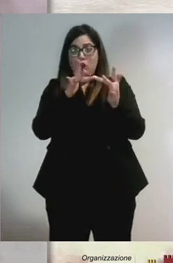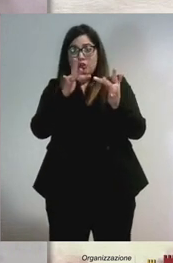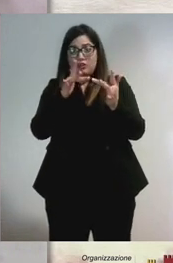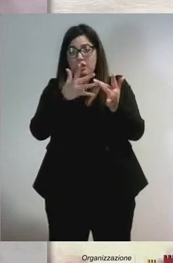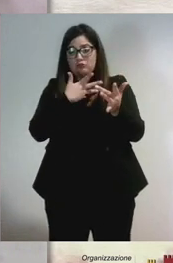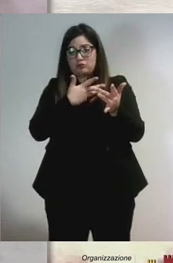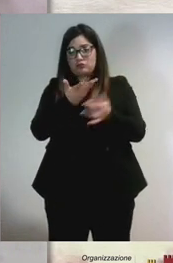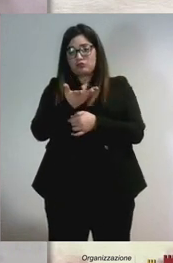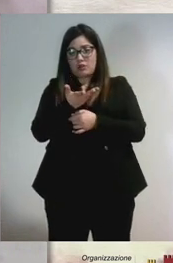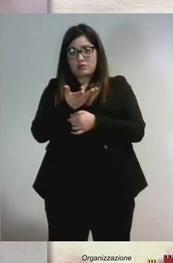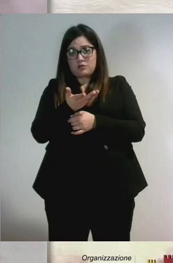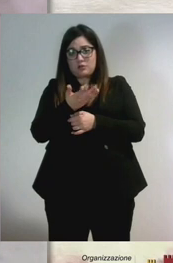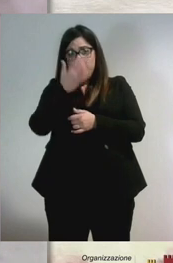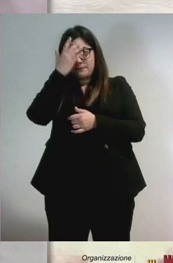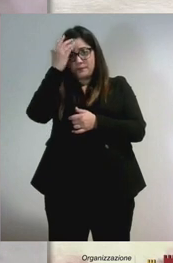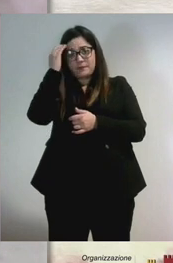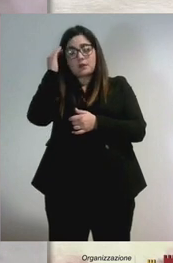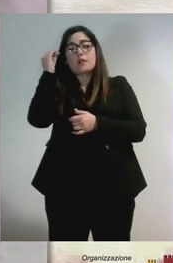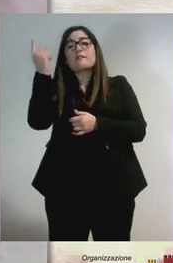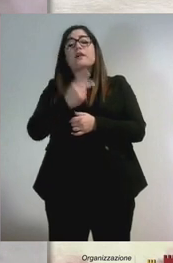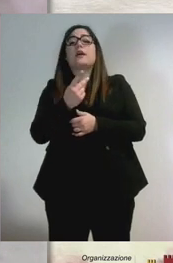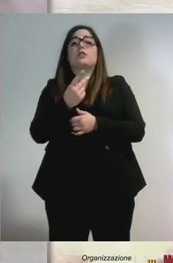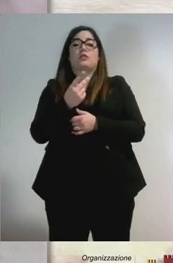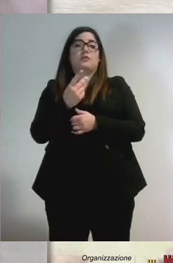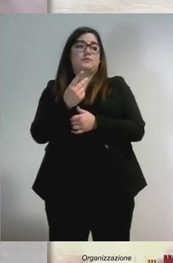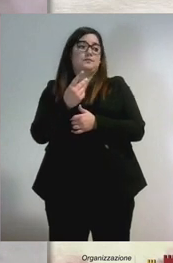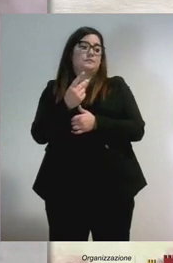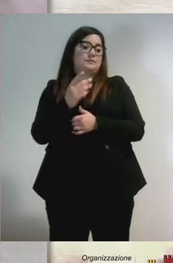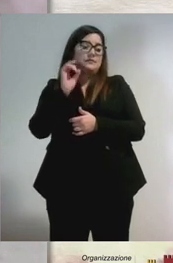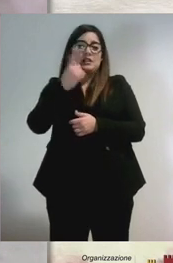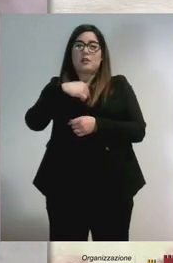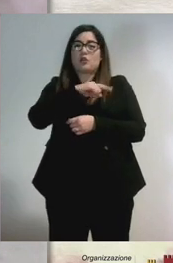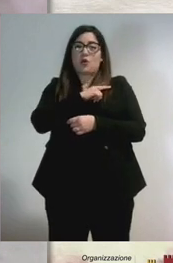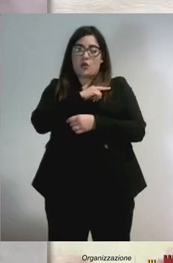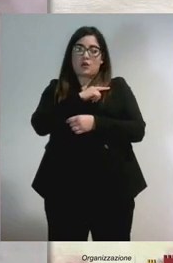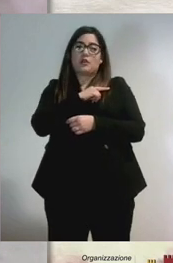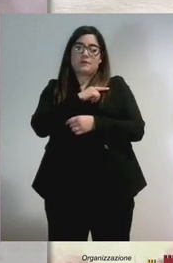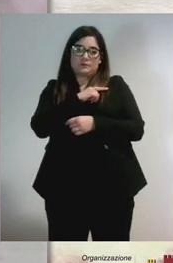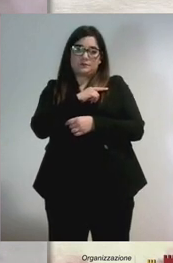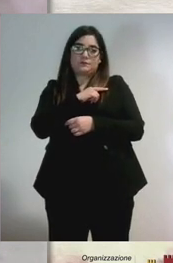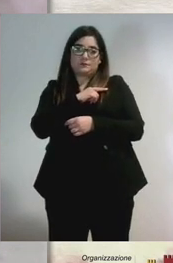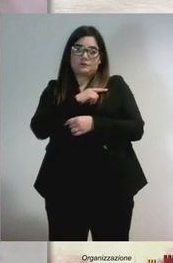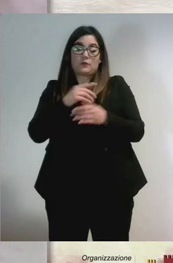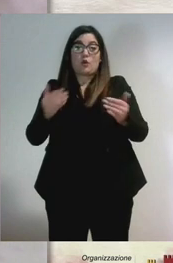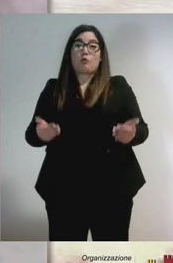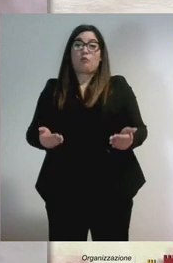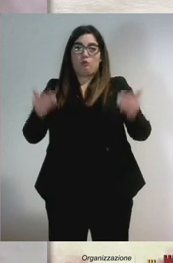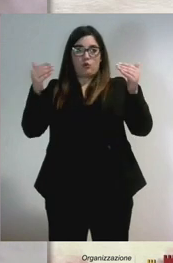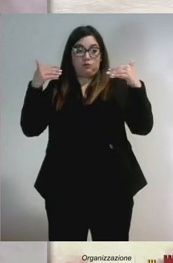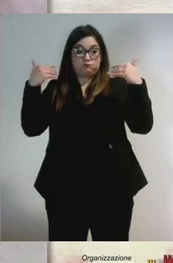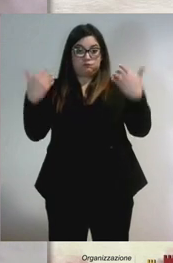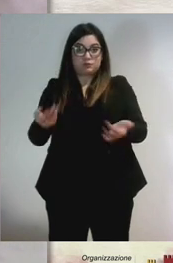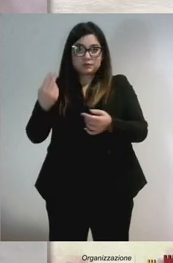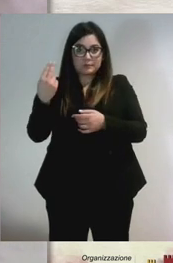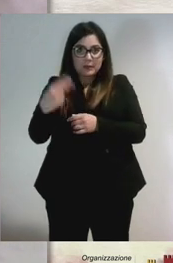E fin tanto che non riusciremo a battere questo muro, purtroppo staremo